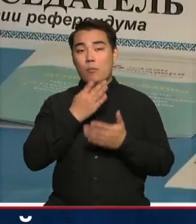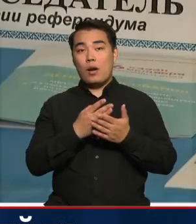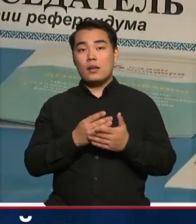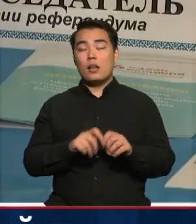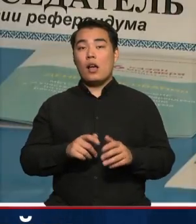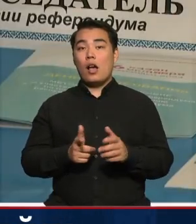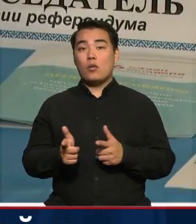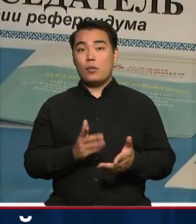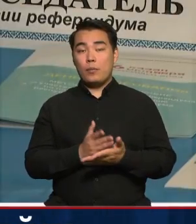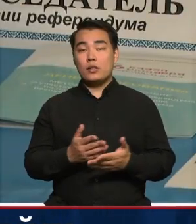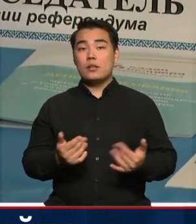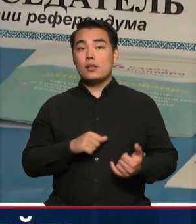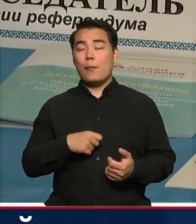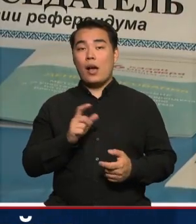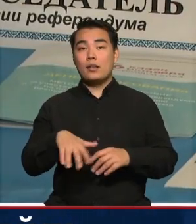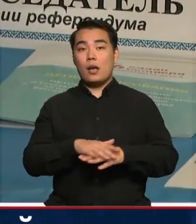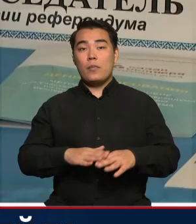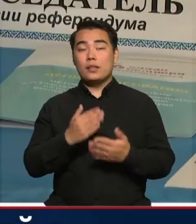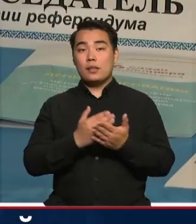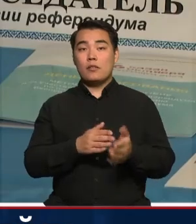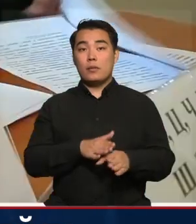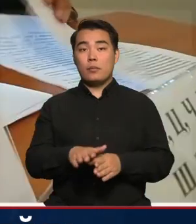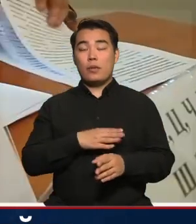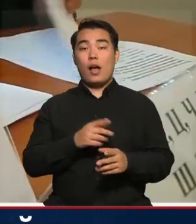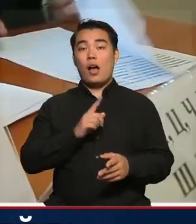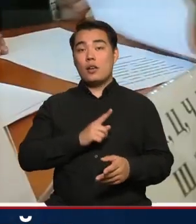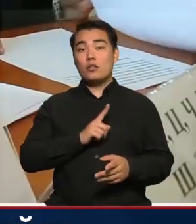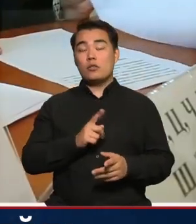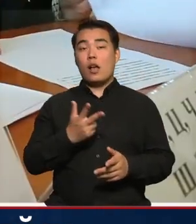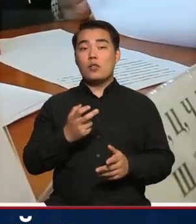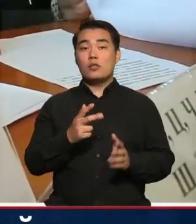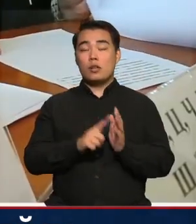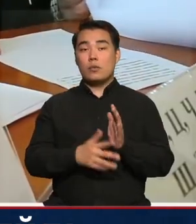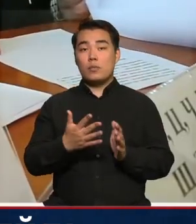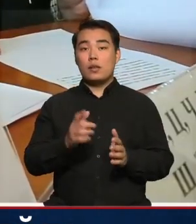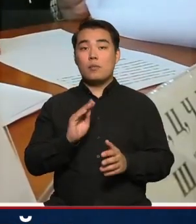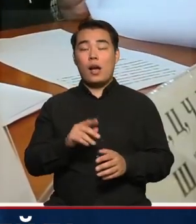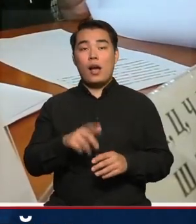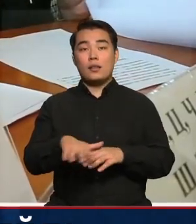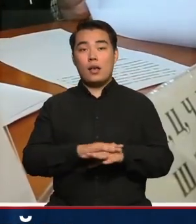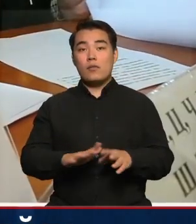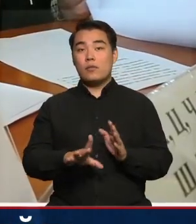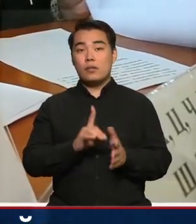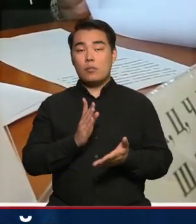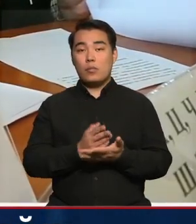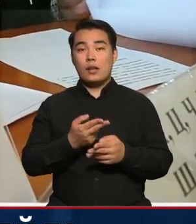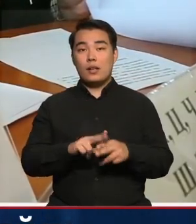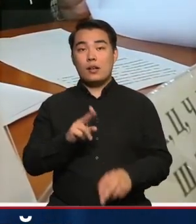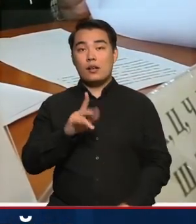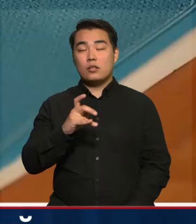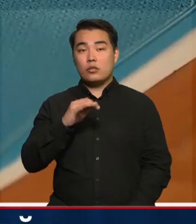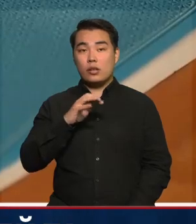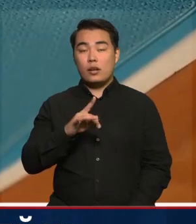түйіндайын, өңірдей азаматтардың тізімі түгіндер. Бұл жан бойыншы, жетпіспес мүнгін астам адам таңда ұжасайды. Қызыл жар